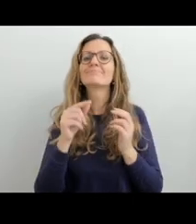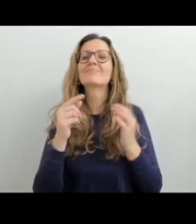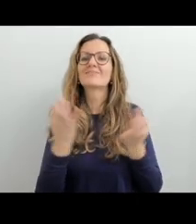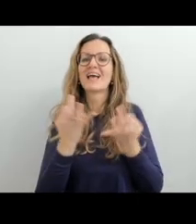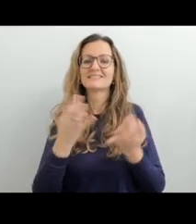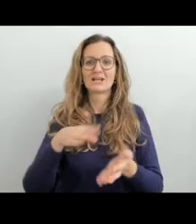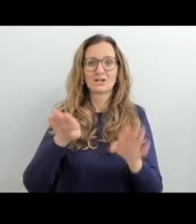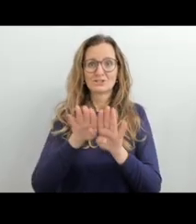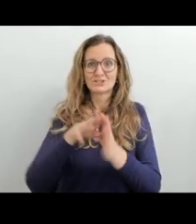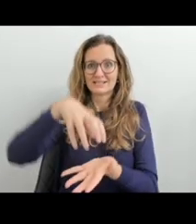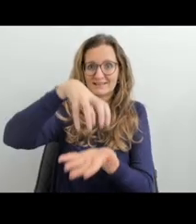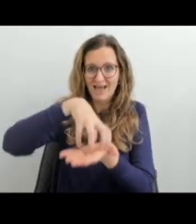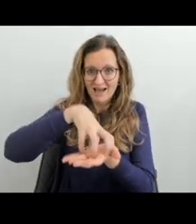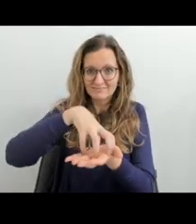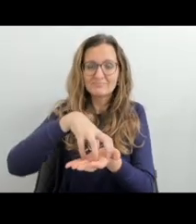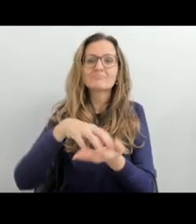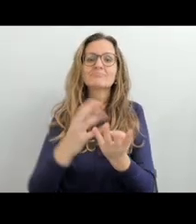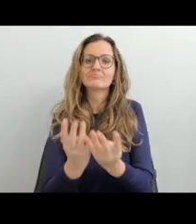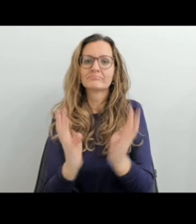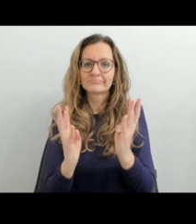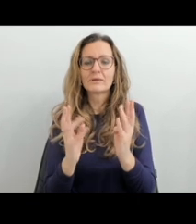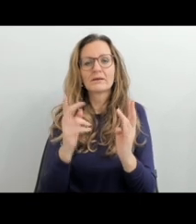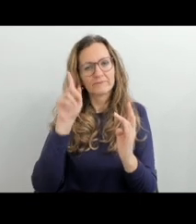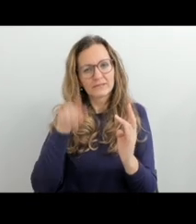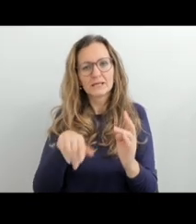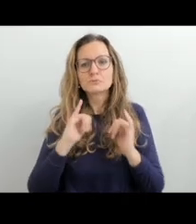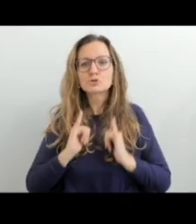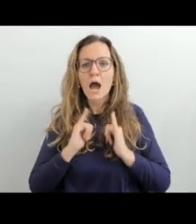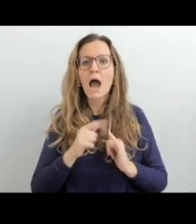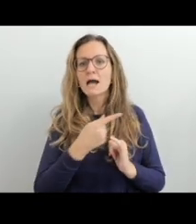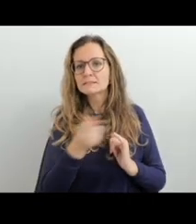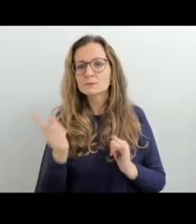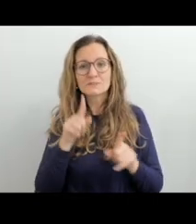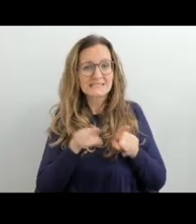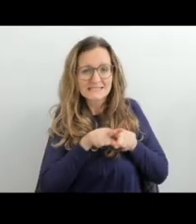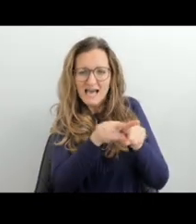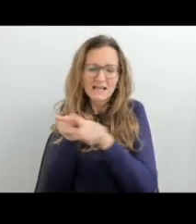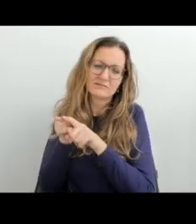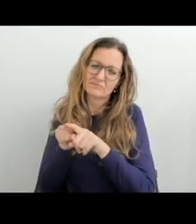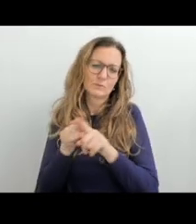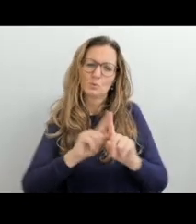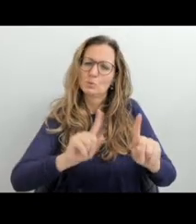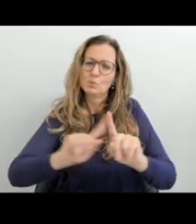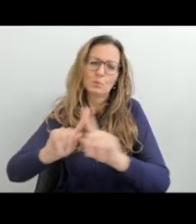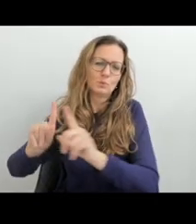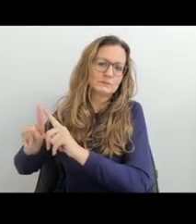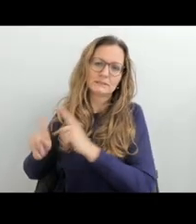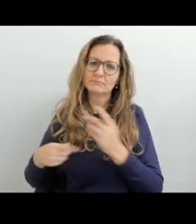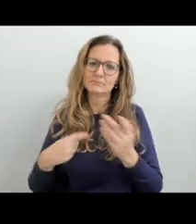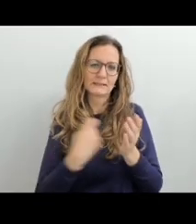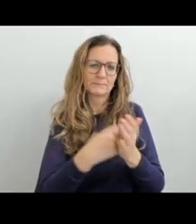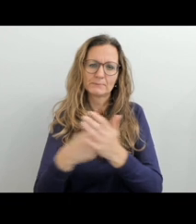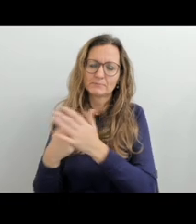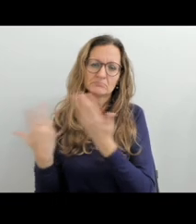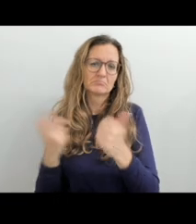Čtvrtá kapitola se týká toho, jak pracovat s třídou, protože je jasné, že ta třída nikdy není